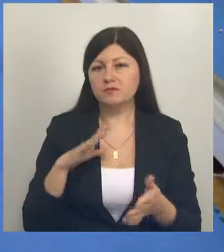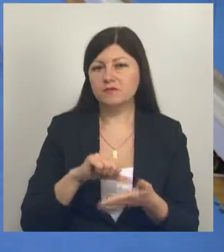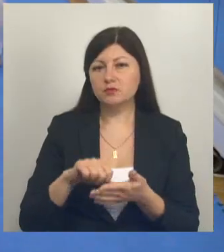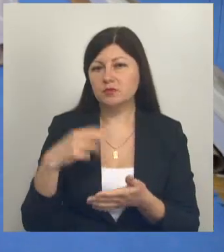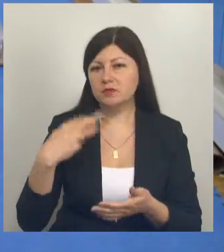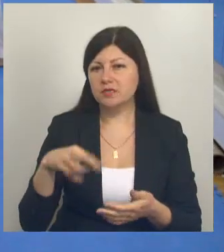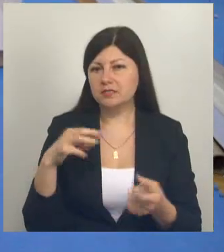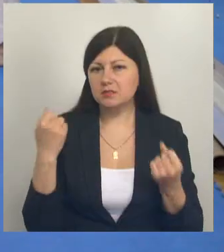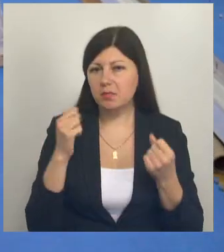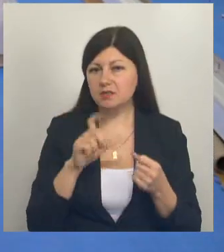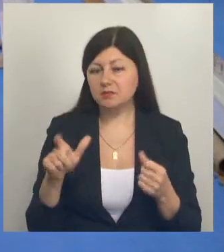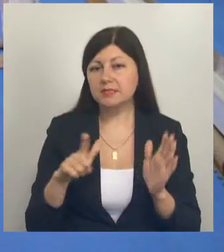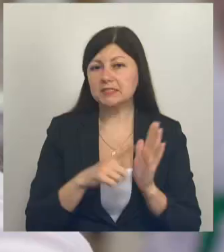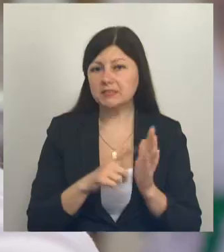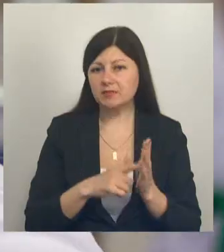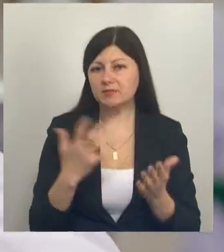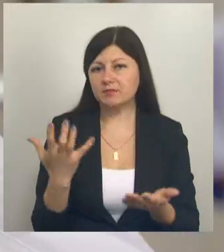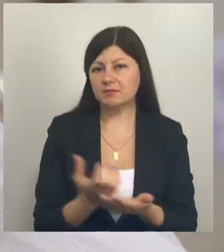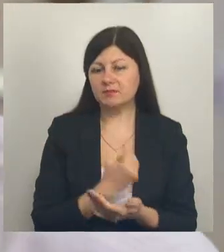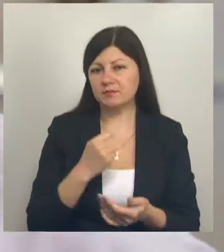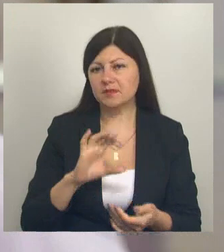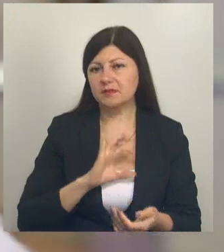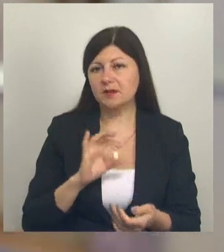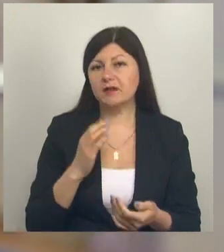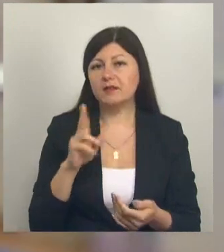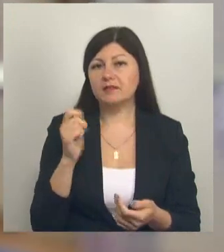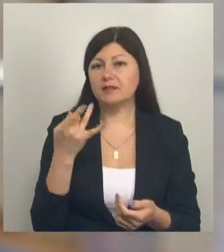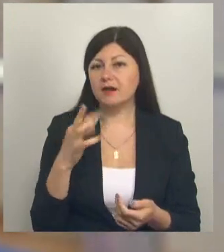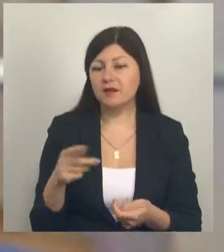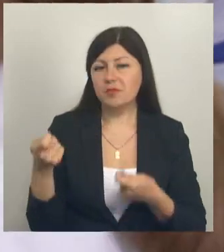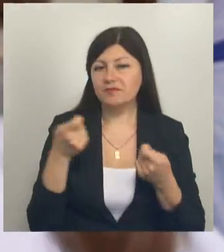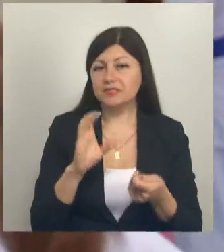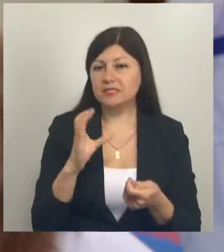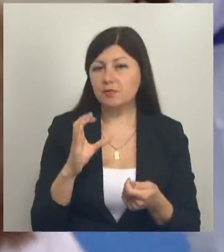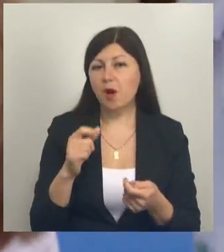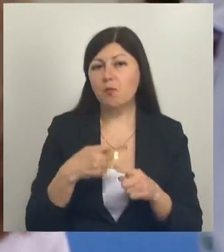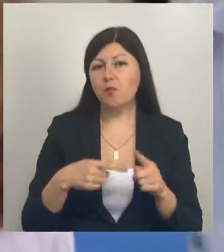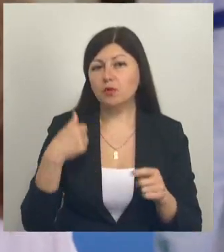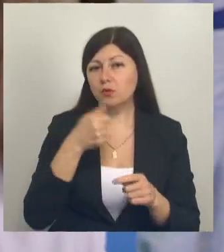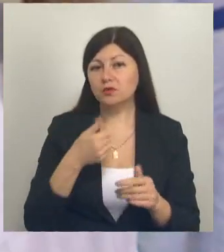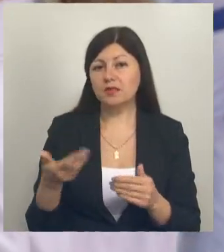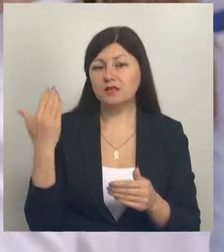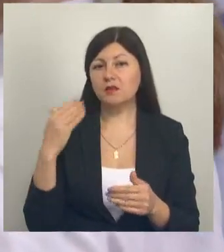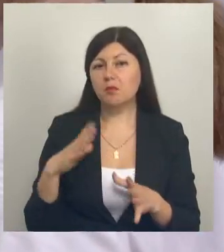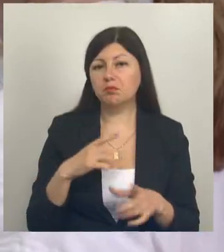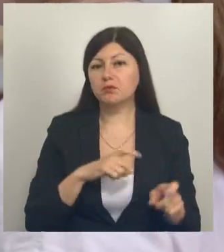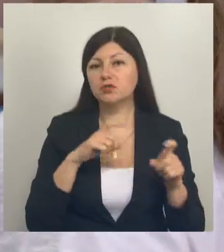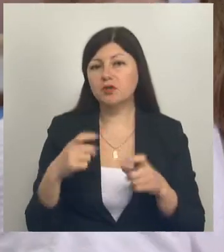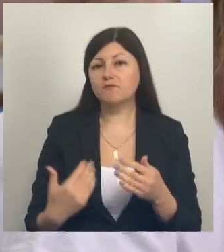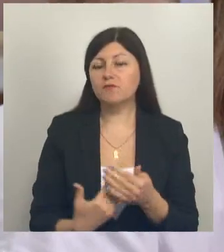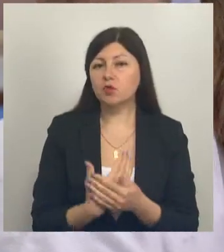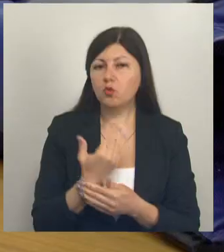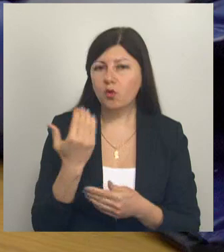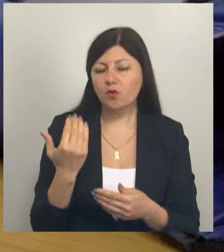Семь из них заняли призовые места. Дарья привезла серебро. А ведь всего полгода назад девушка перешла в новую для себя